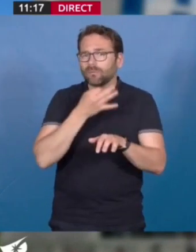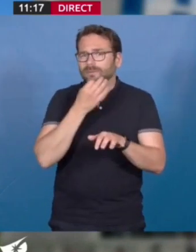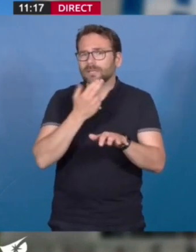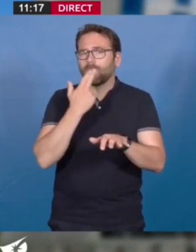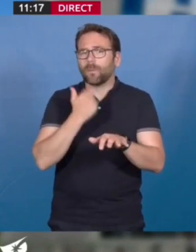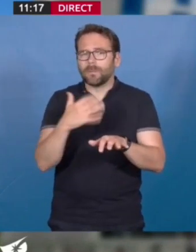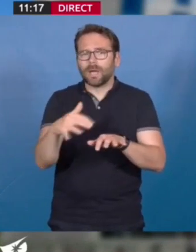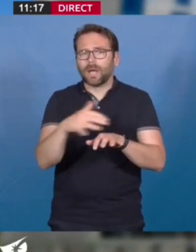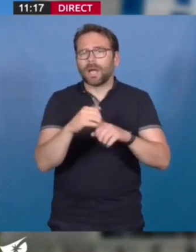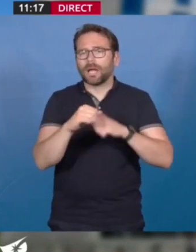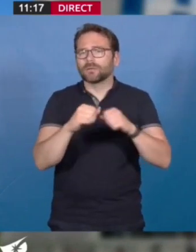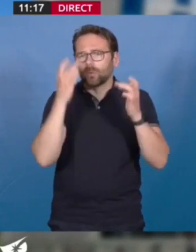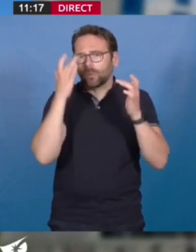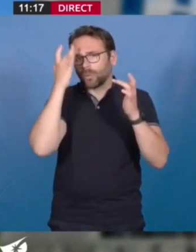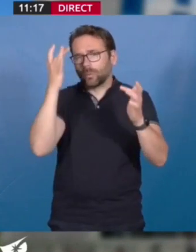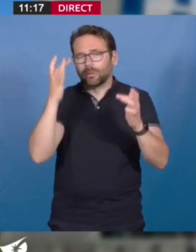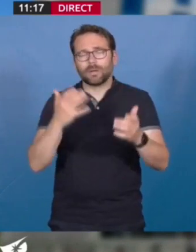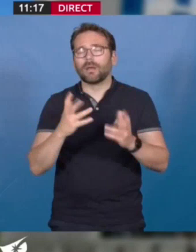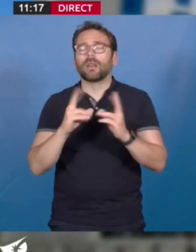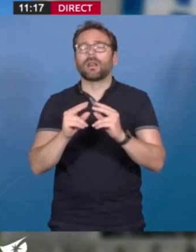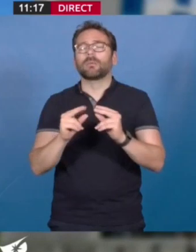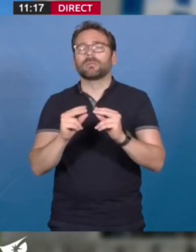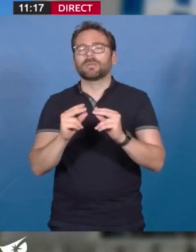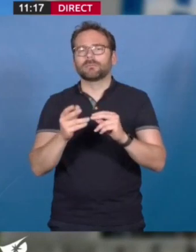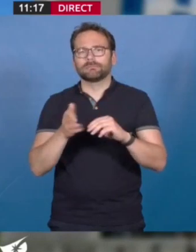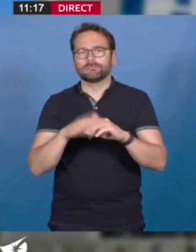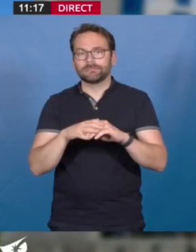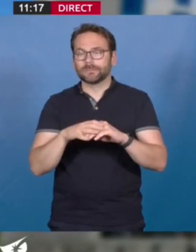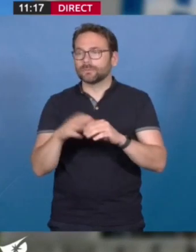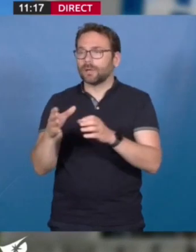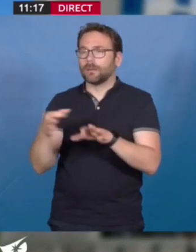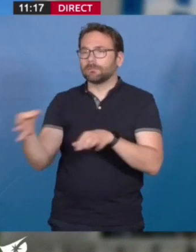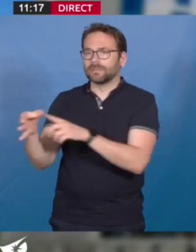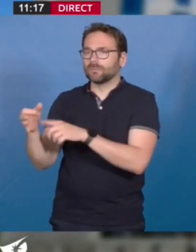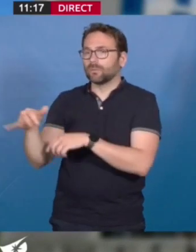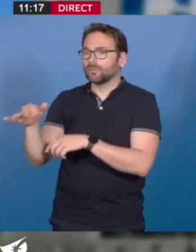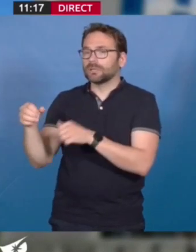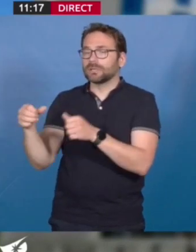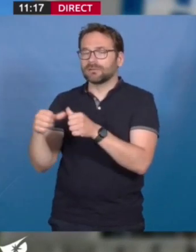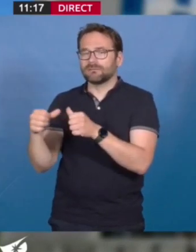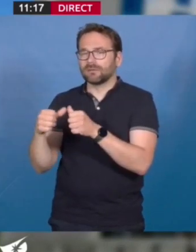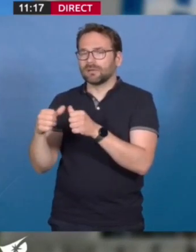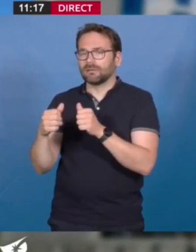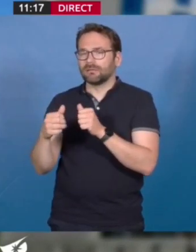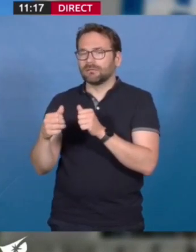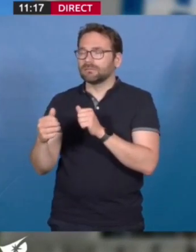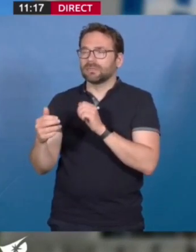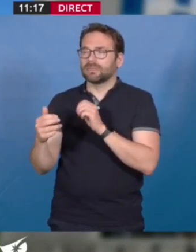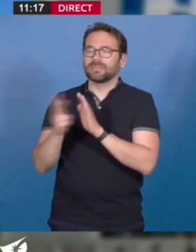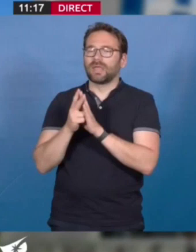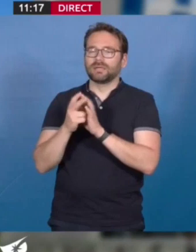Et à la place de ça, nous avons une minorité qui pratique la salissure, à nouveau.